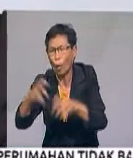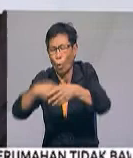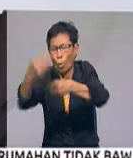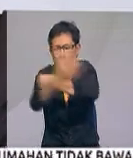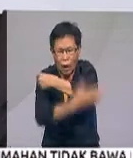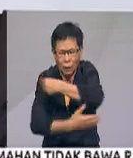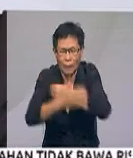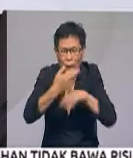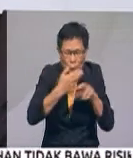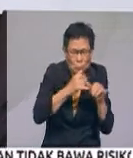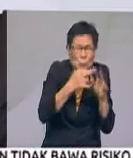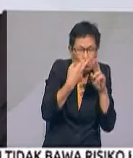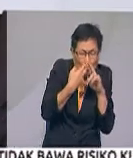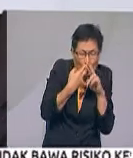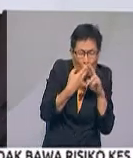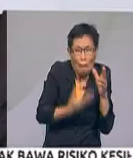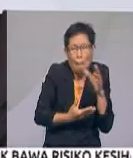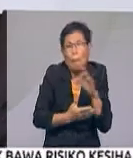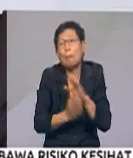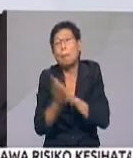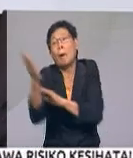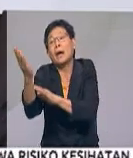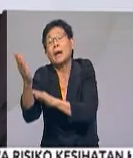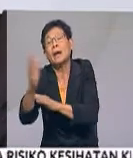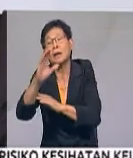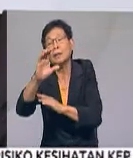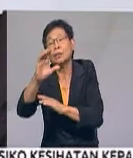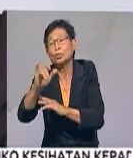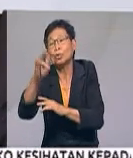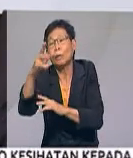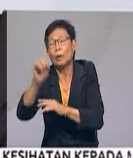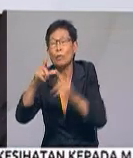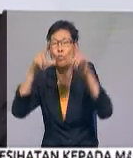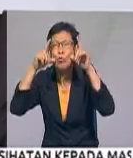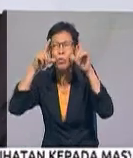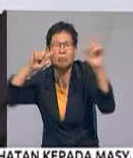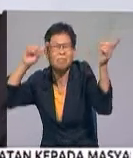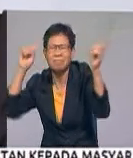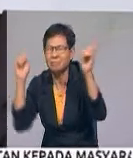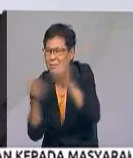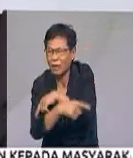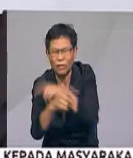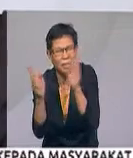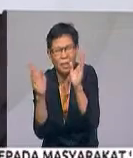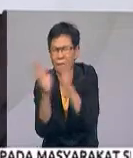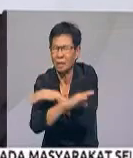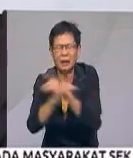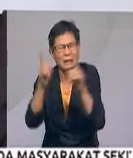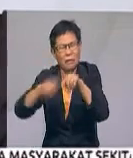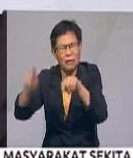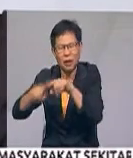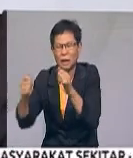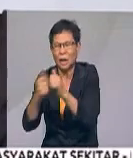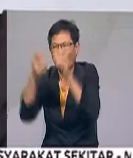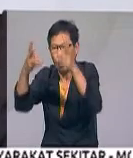persembunyiannya untuk ke Cyprus kerana wajah Jolo berbeza dengan warga tempatan negara berkenaan.